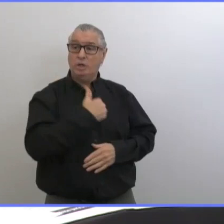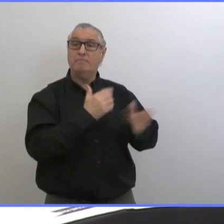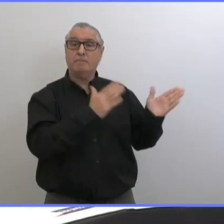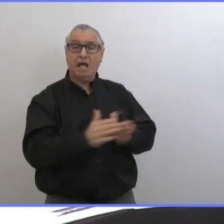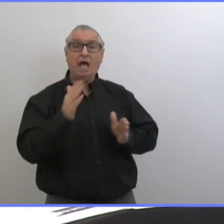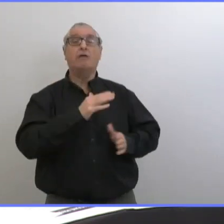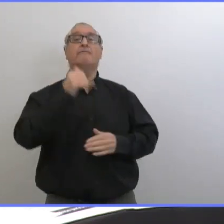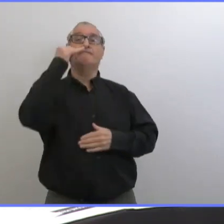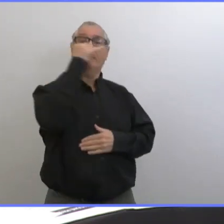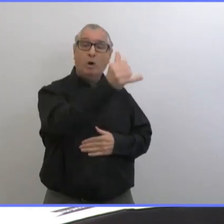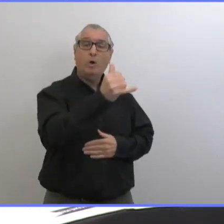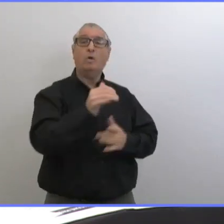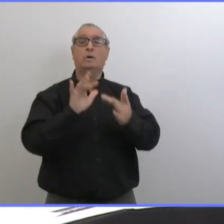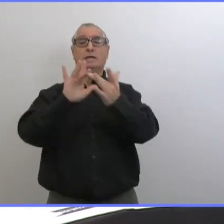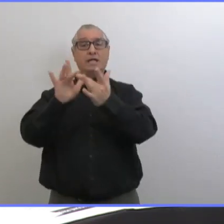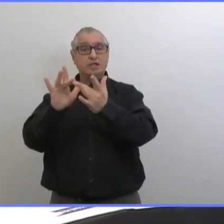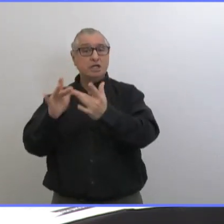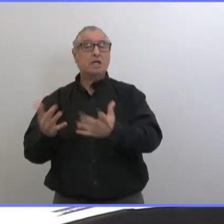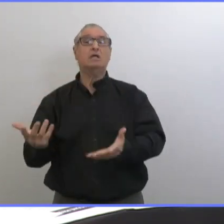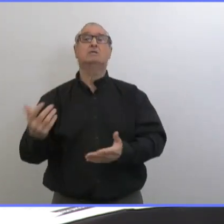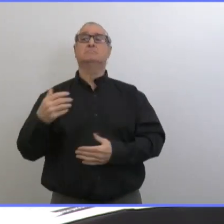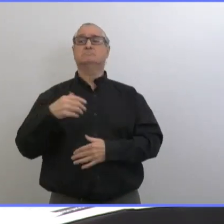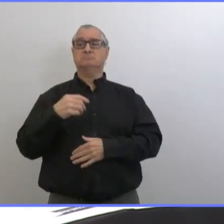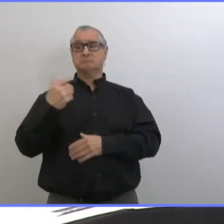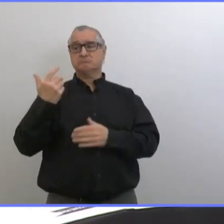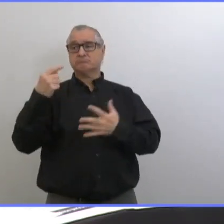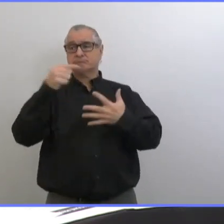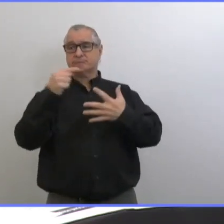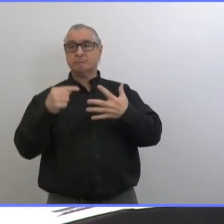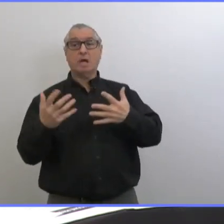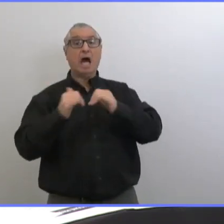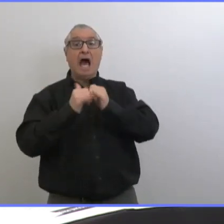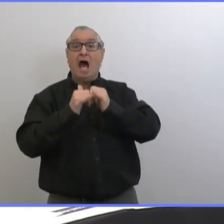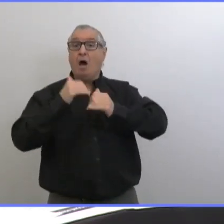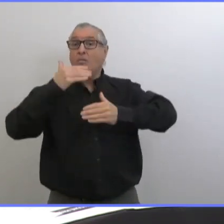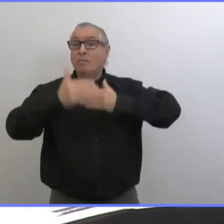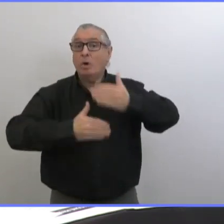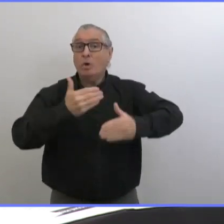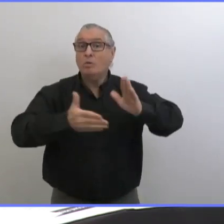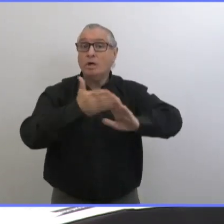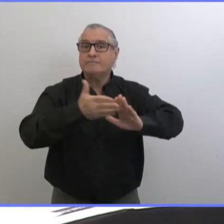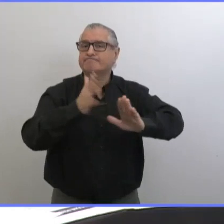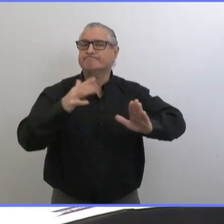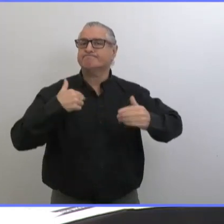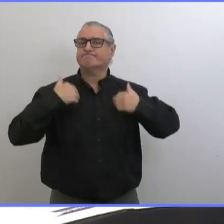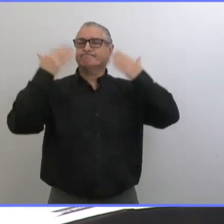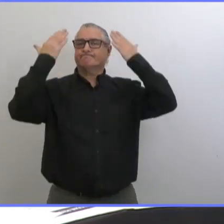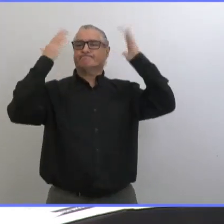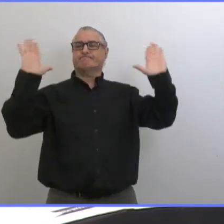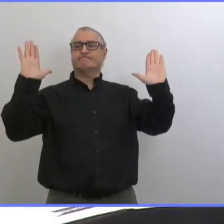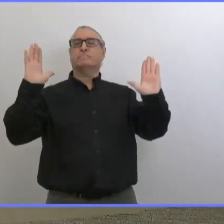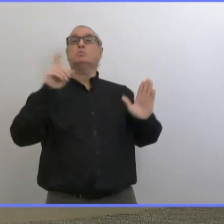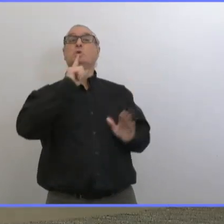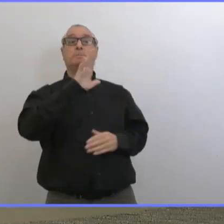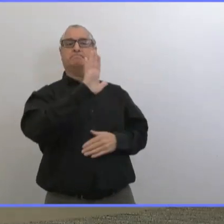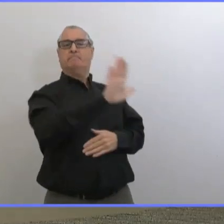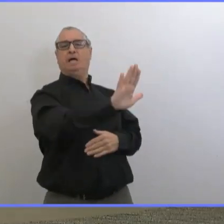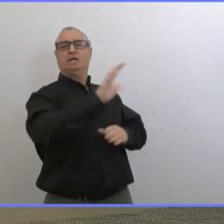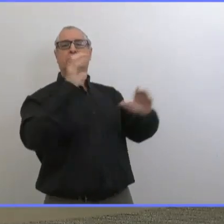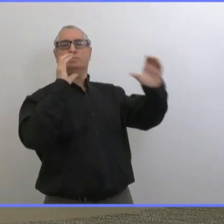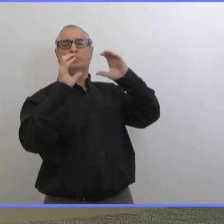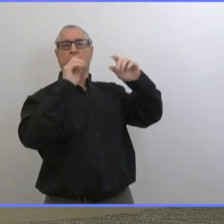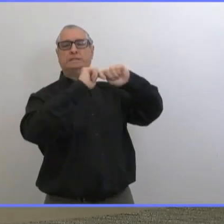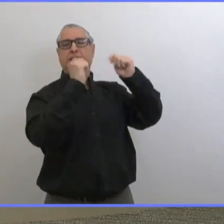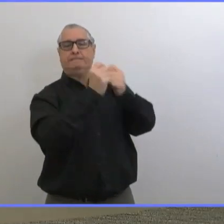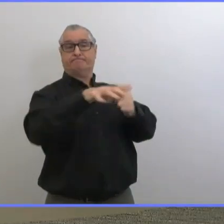aussi un système en ligne pour les rendez-vous mais savoir comment ça va être communiqué je vais demander à l'équipe des communications de